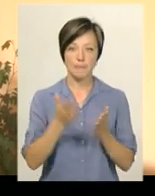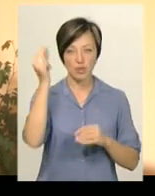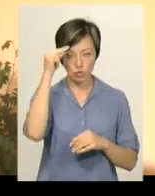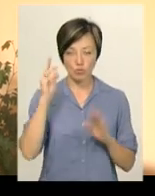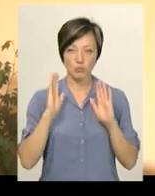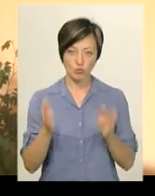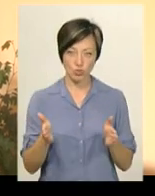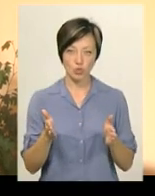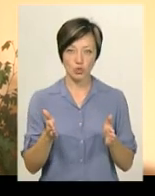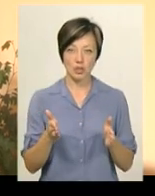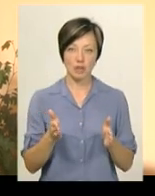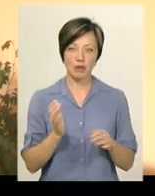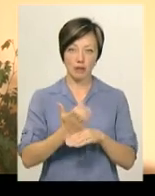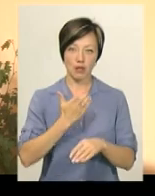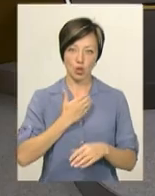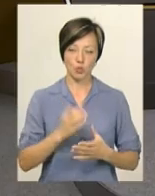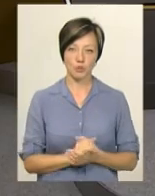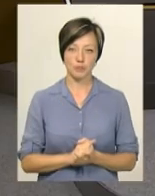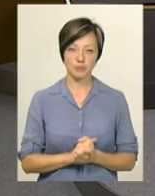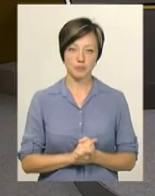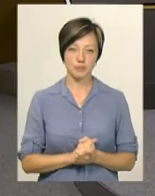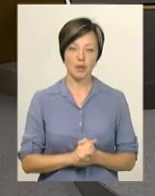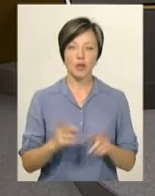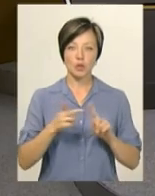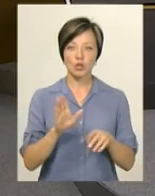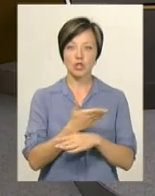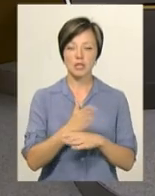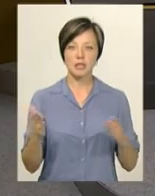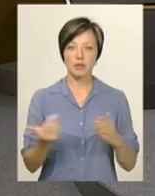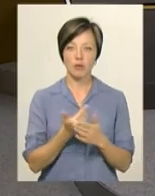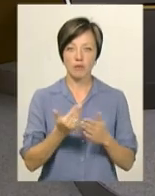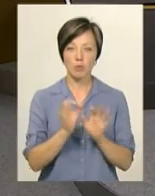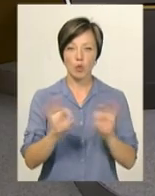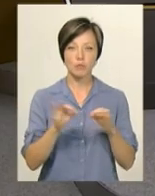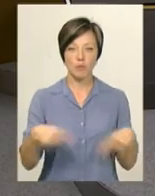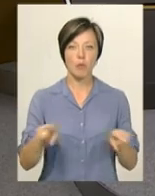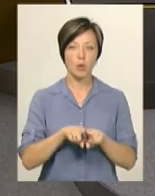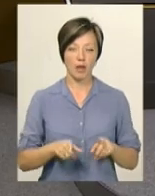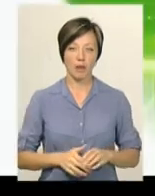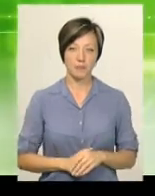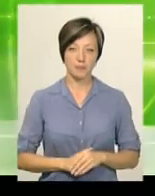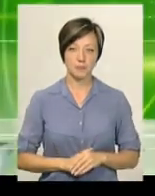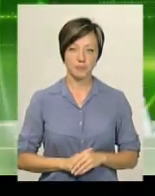також надійдуть. У другій частині випуску ми розповімо про таке.